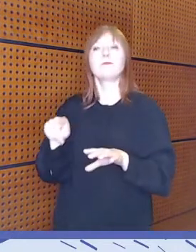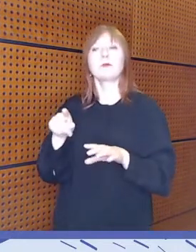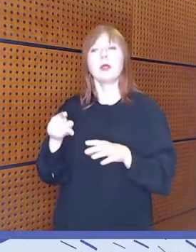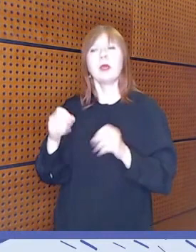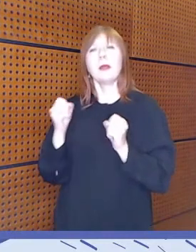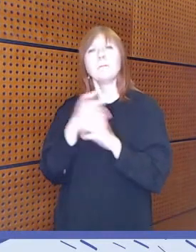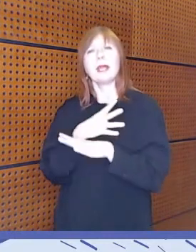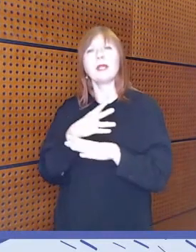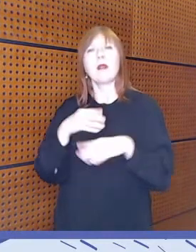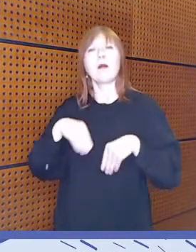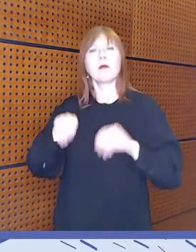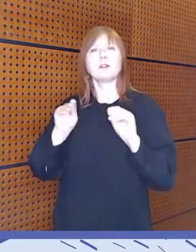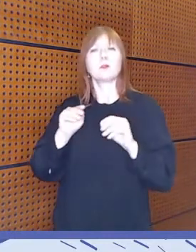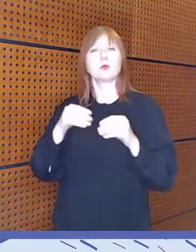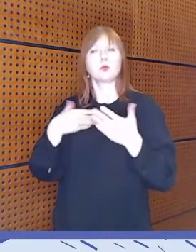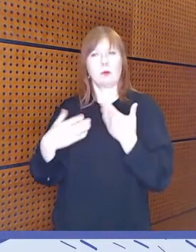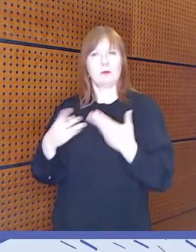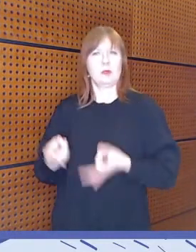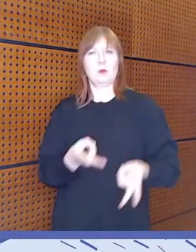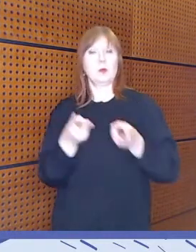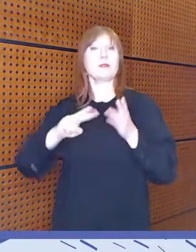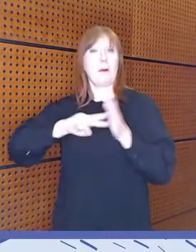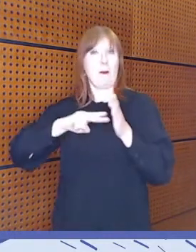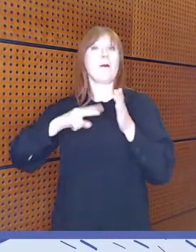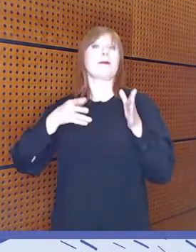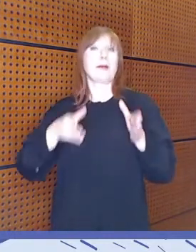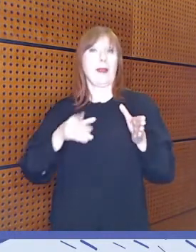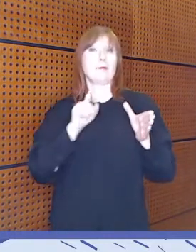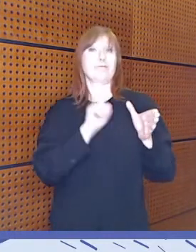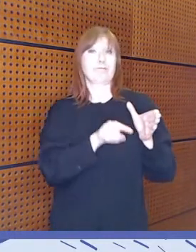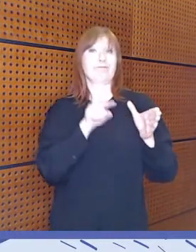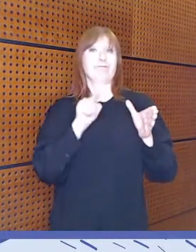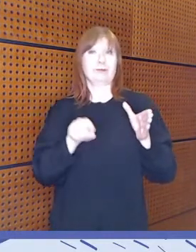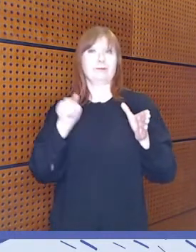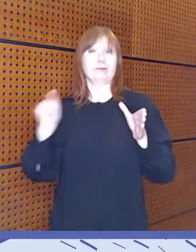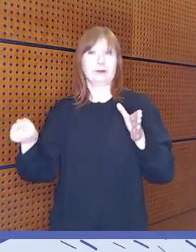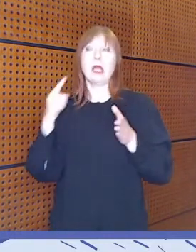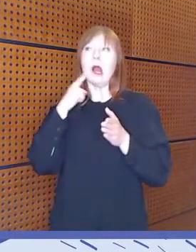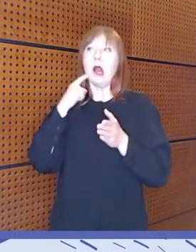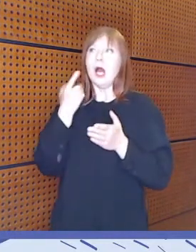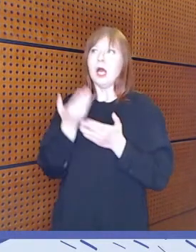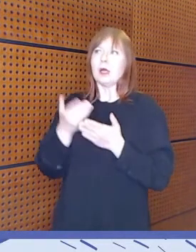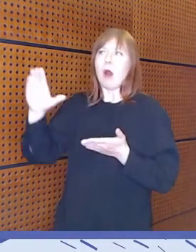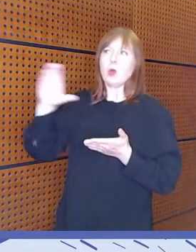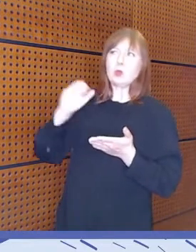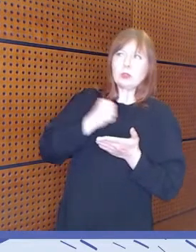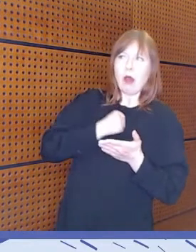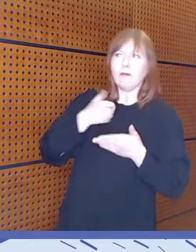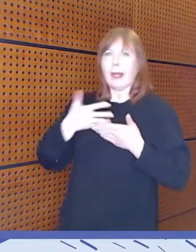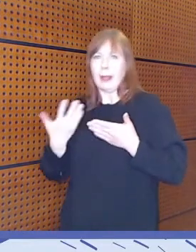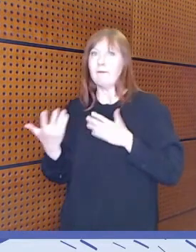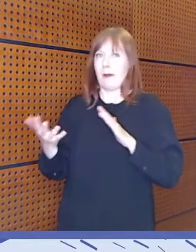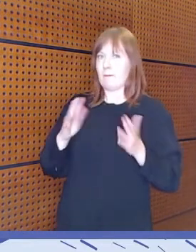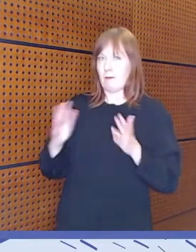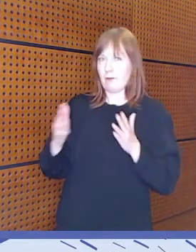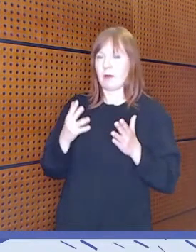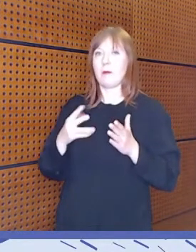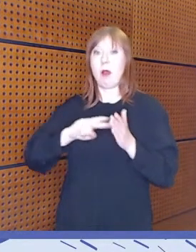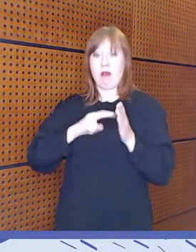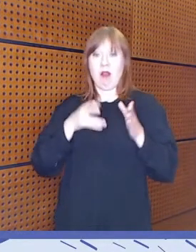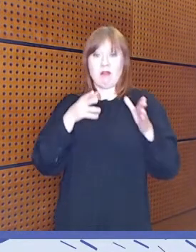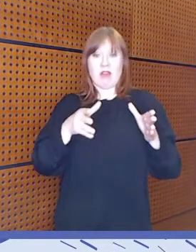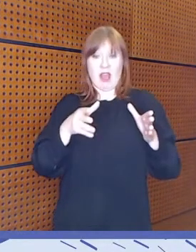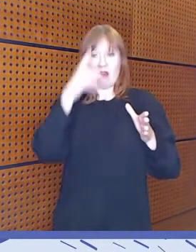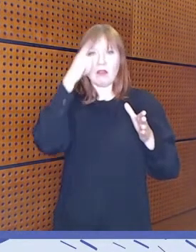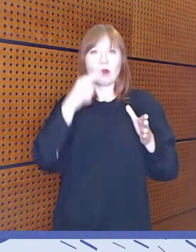hankemuotoista ja siihen rahoituksen saaminen on epävarmaa. Tämä hankemuotoisuus heikentää sitä jatkuvuutta siinä